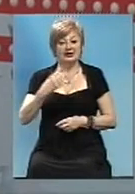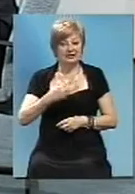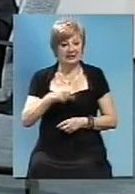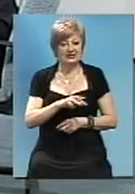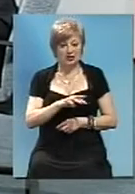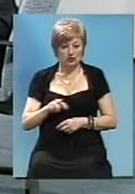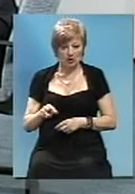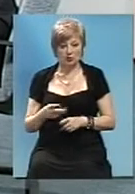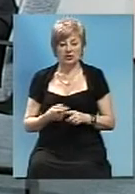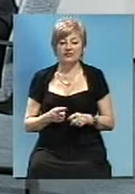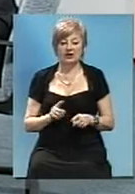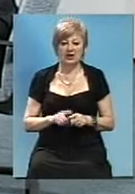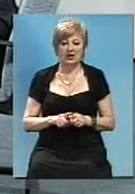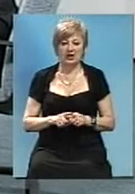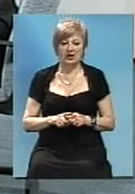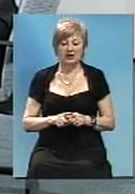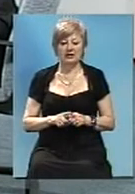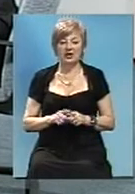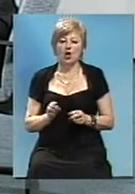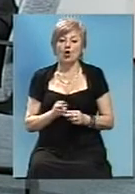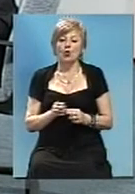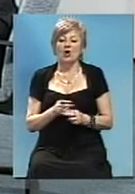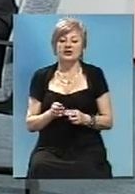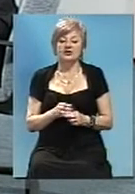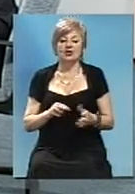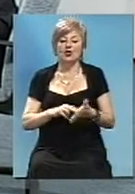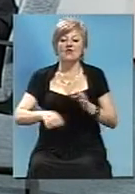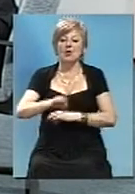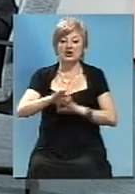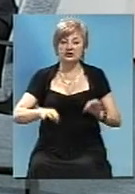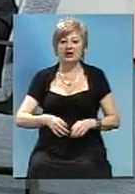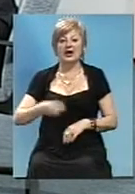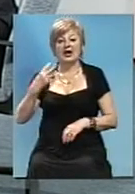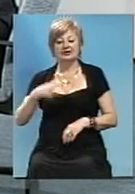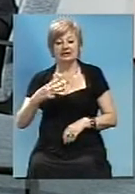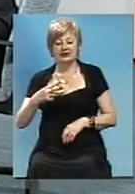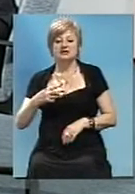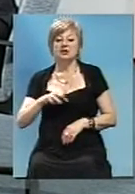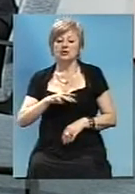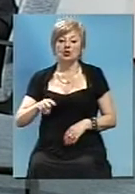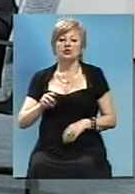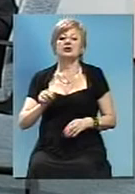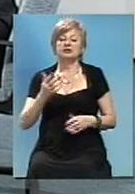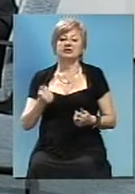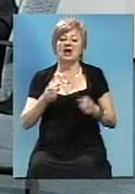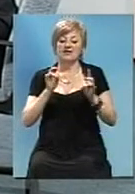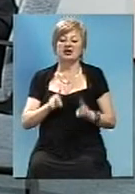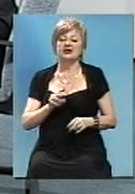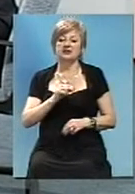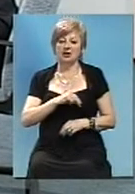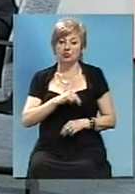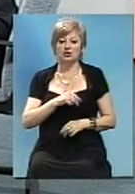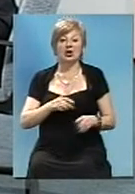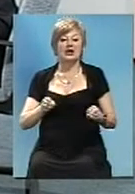мільйонів – це корректировка проекта і 30 мільйонів на аварійні роботи. На корректировку проєкту вже об